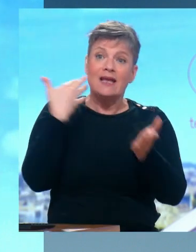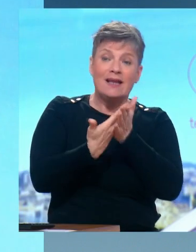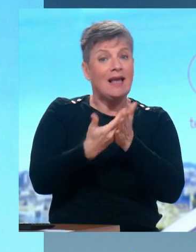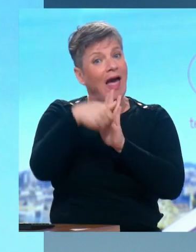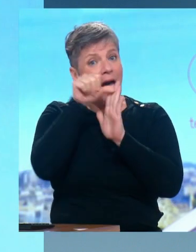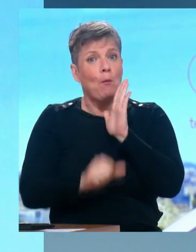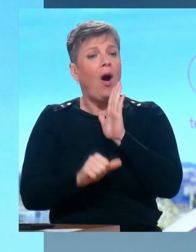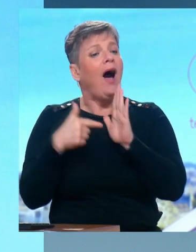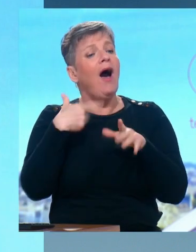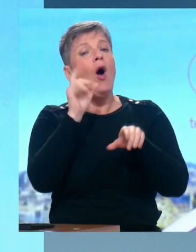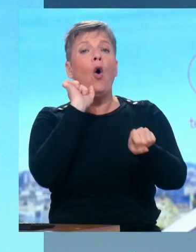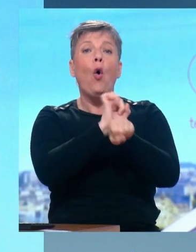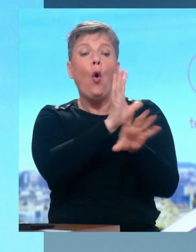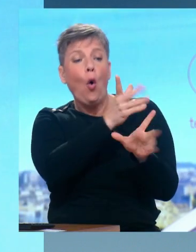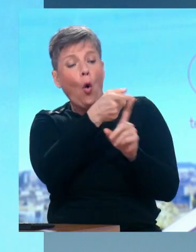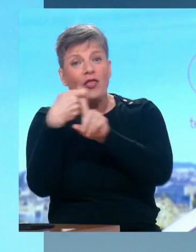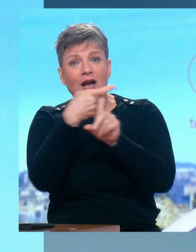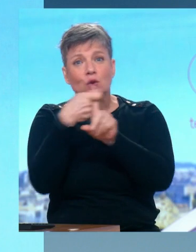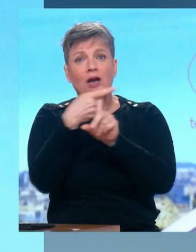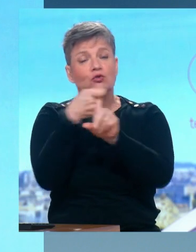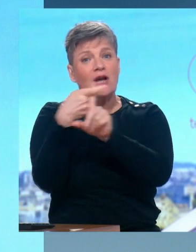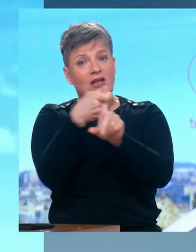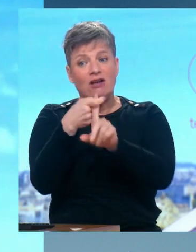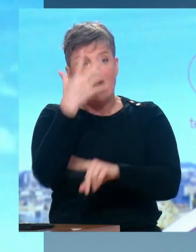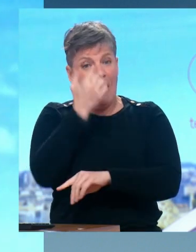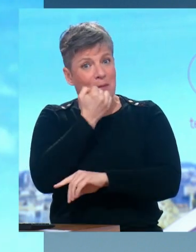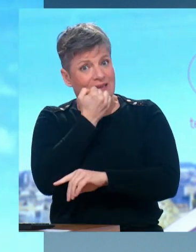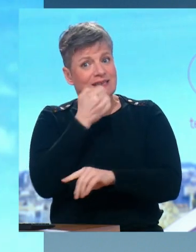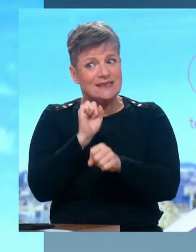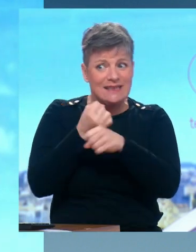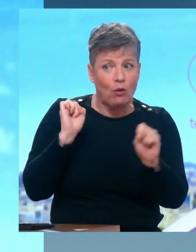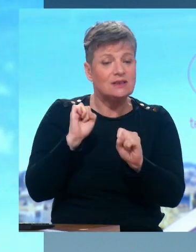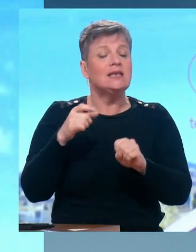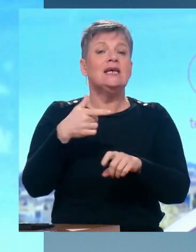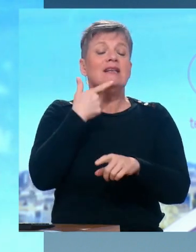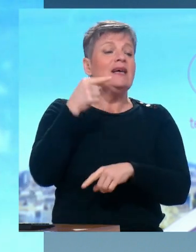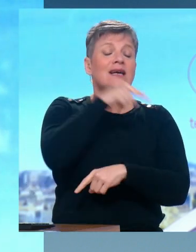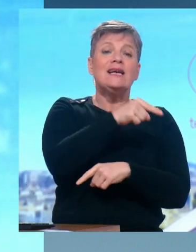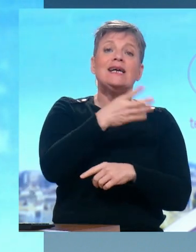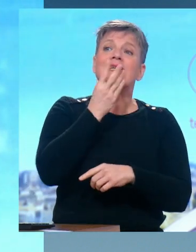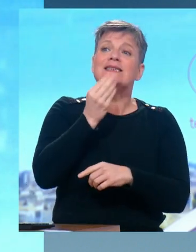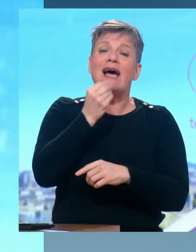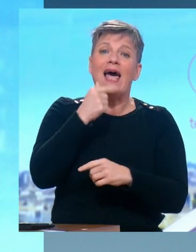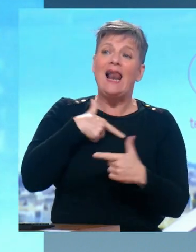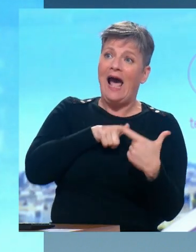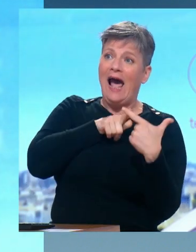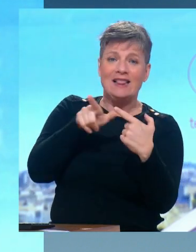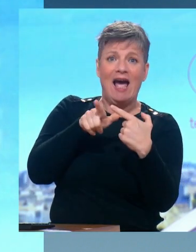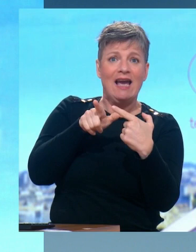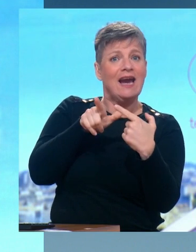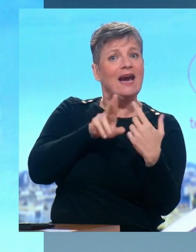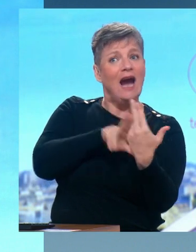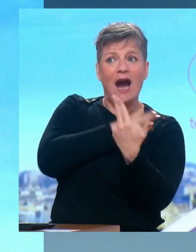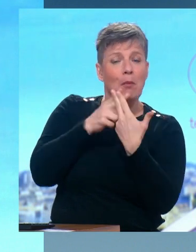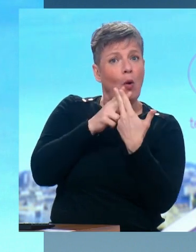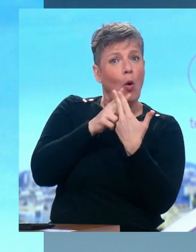pilonne une partie de Gaza visant des membres du Hamas mais tuant au passage sans doute des milliers de civils. Que doit faire la France dans ce conflit ? Est